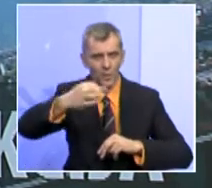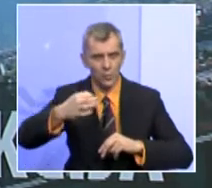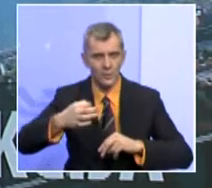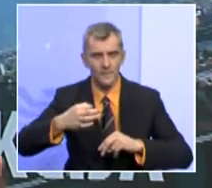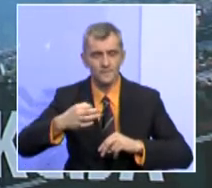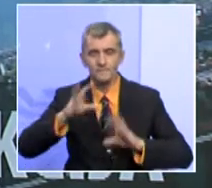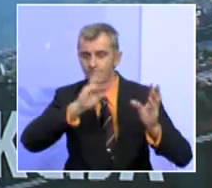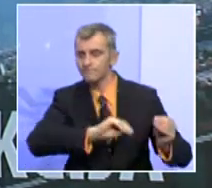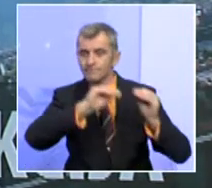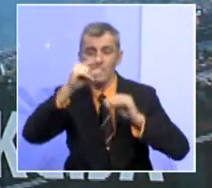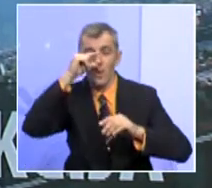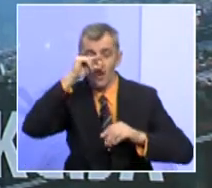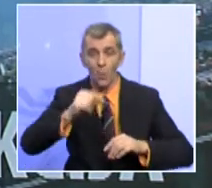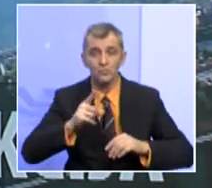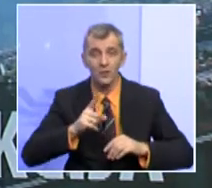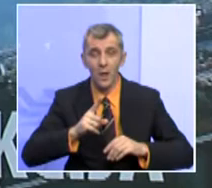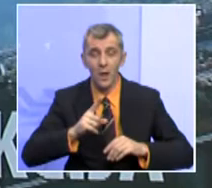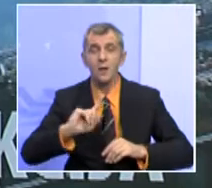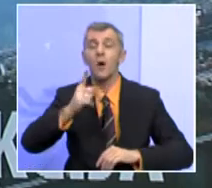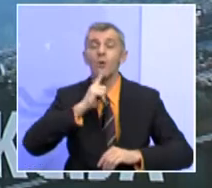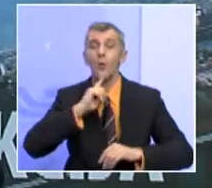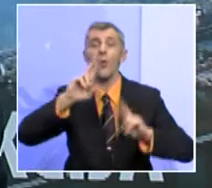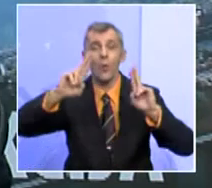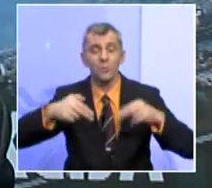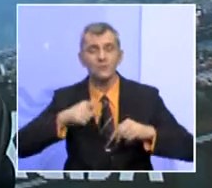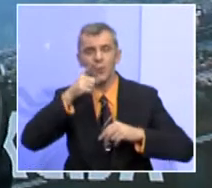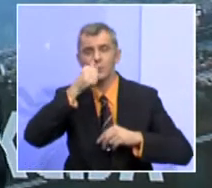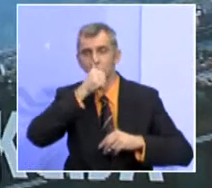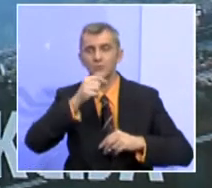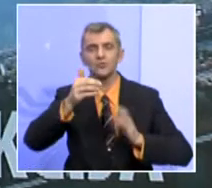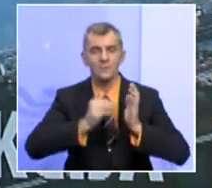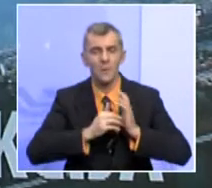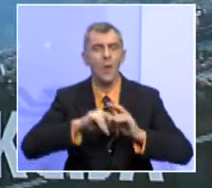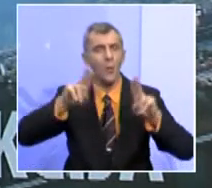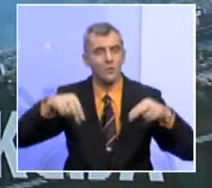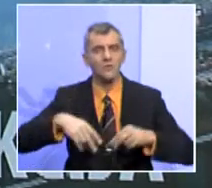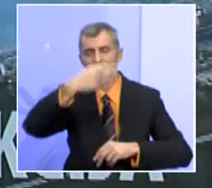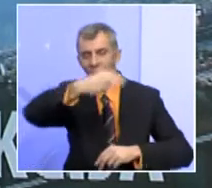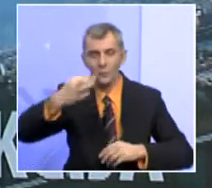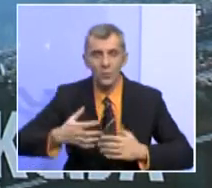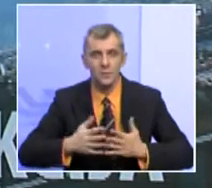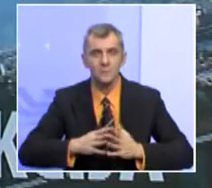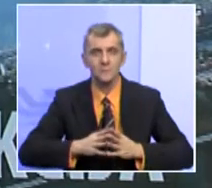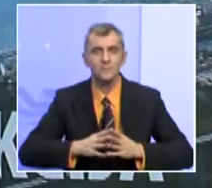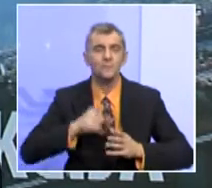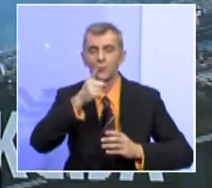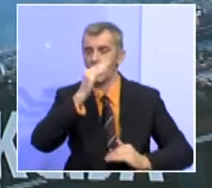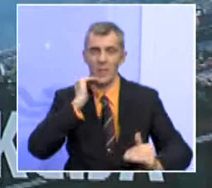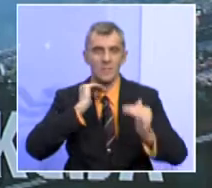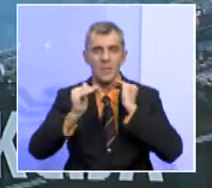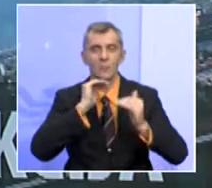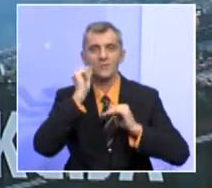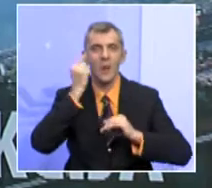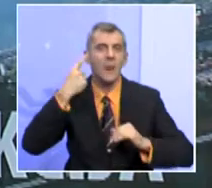županije, prenijeti na općine, posebno koje omogućavaju upravo ono što su trebali omogućavati županije, a to je jednakopravnost